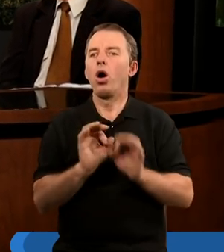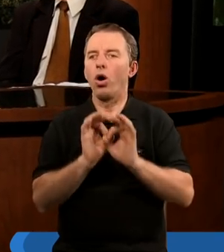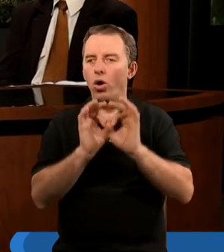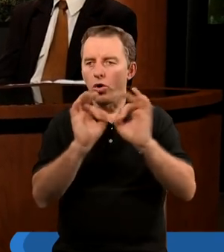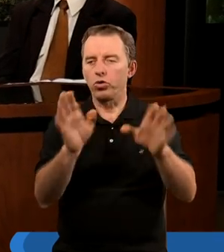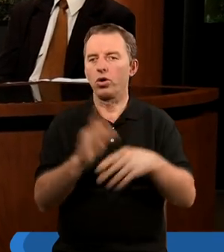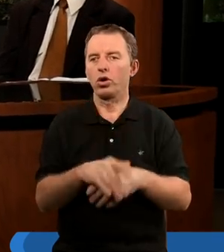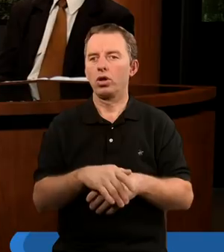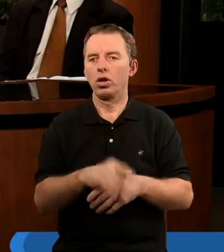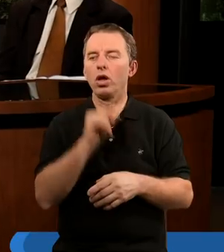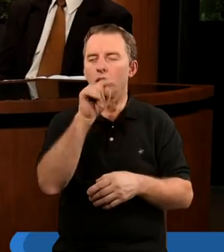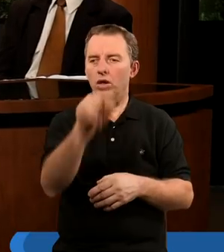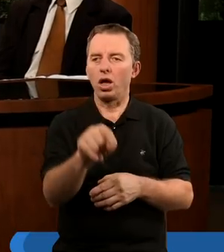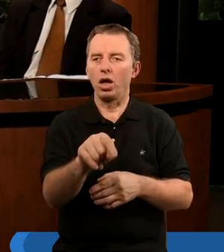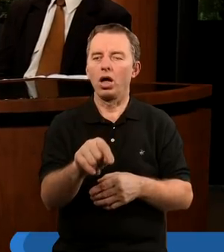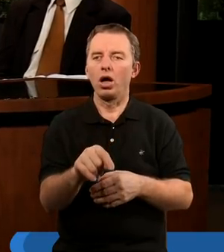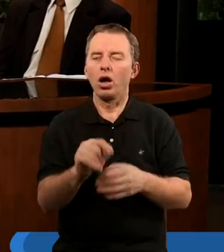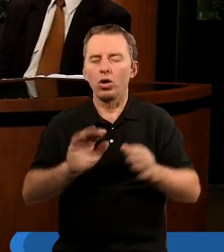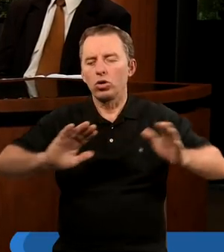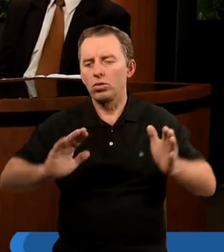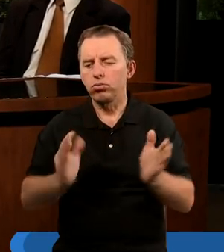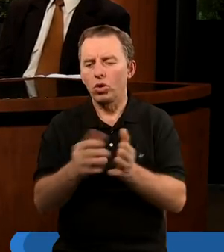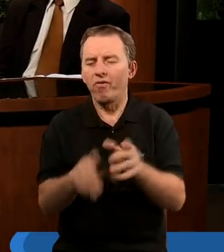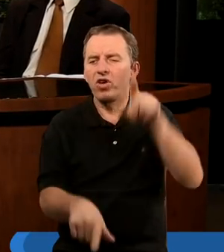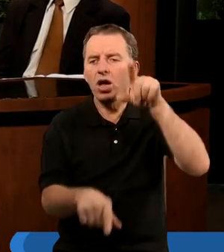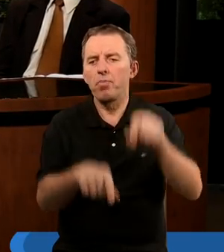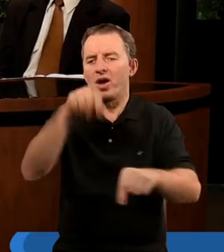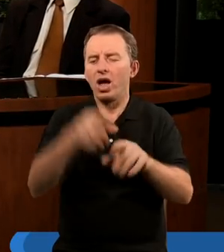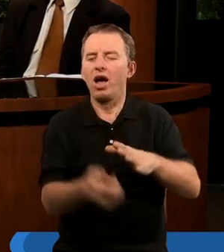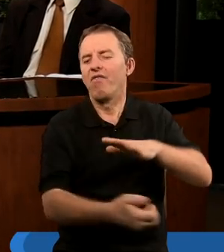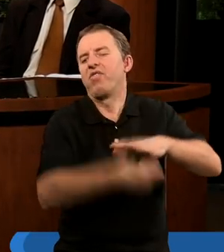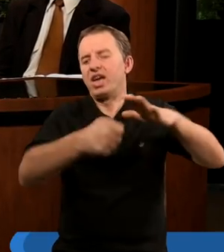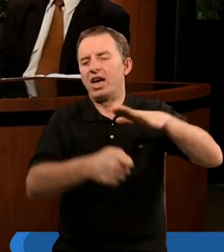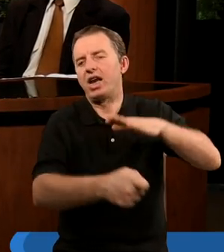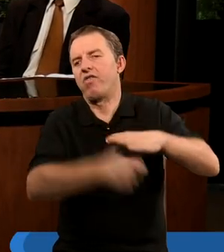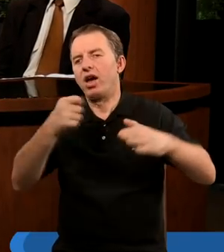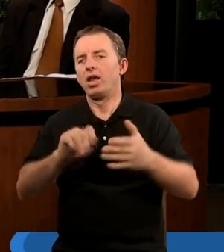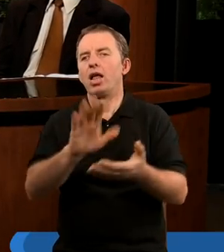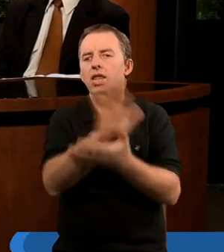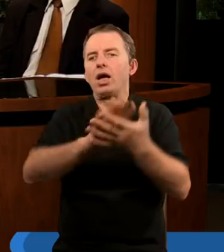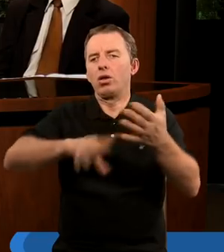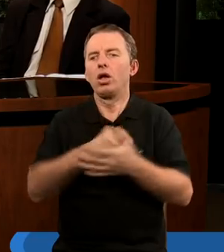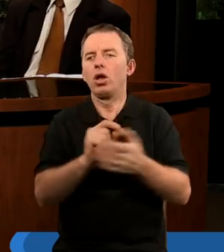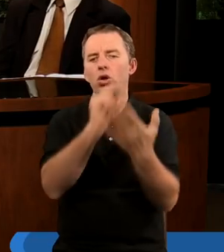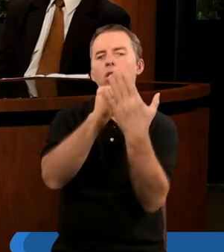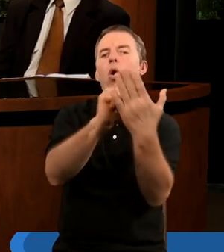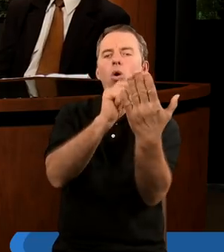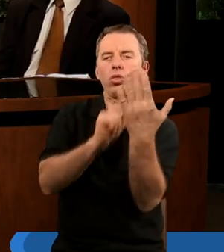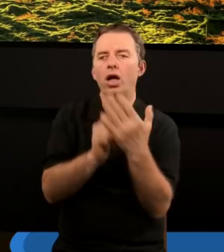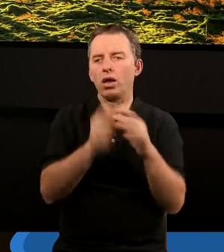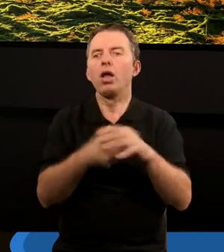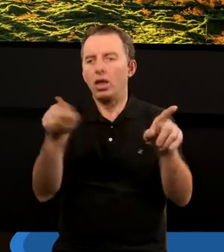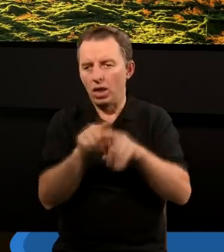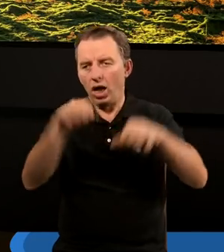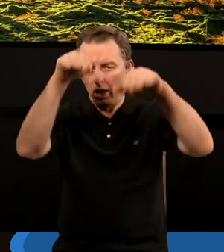Oczywiście, że tak. Czyli wybiórcze cytowanie Pisma Świętego przez wyrywanie tekstów z ich kontekstu